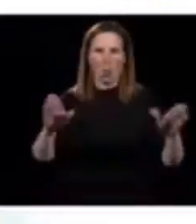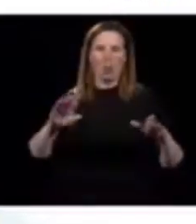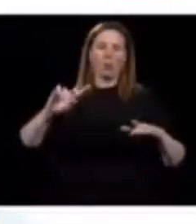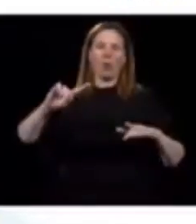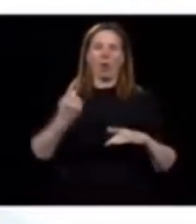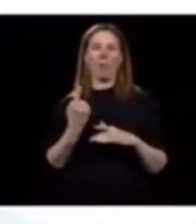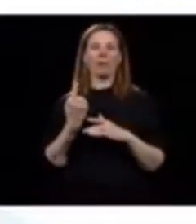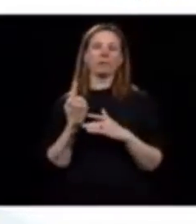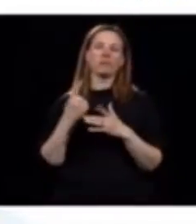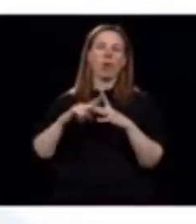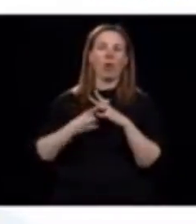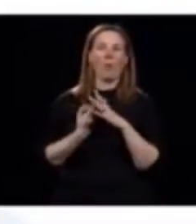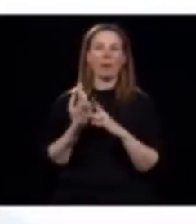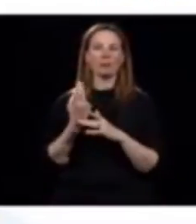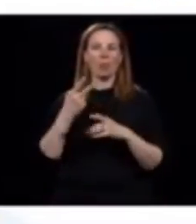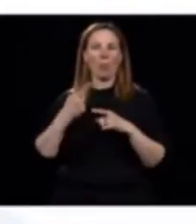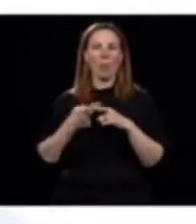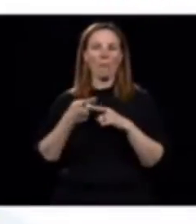mi-avril?